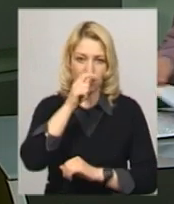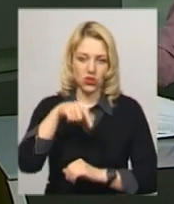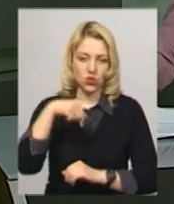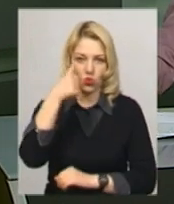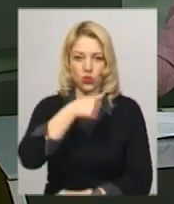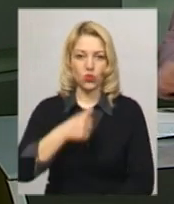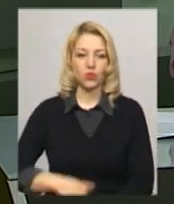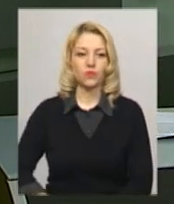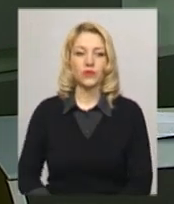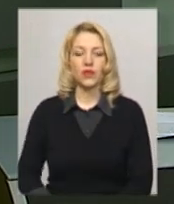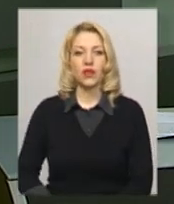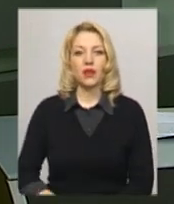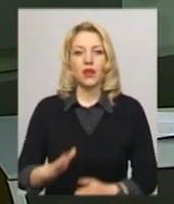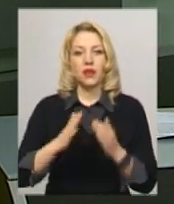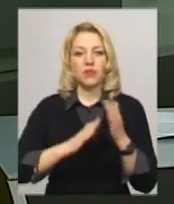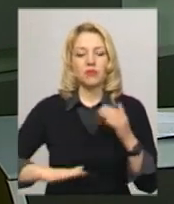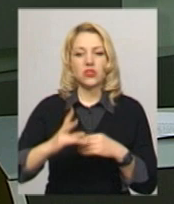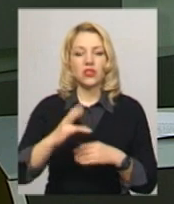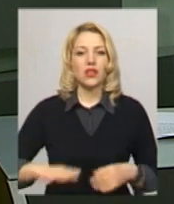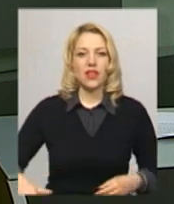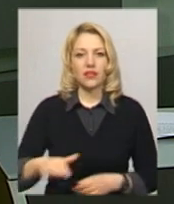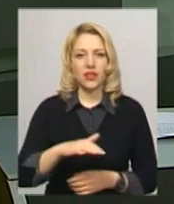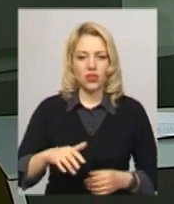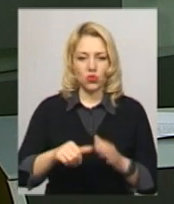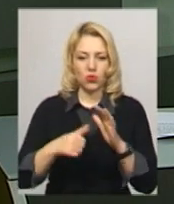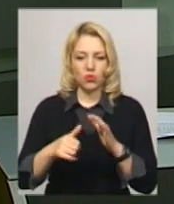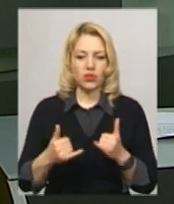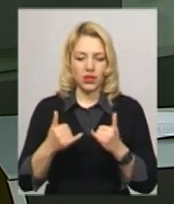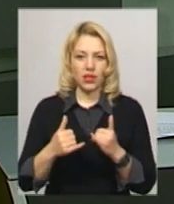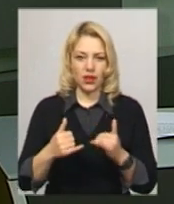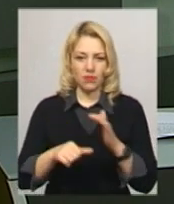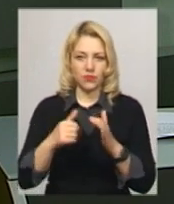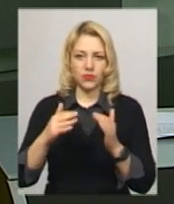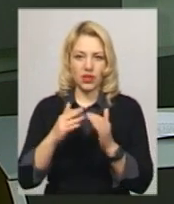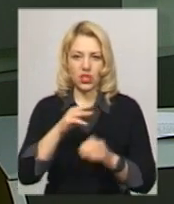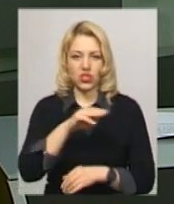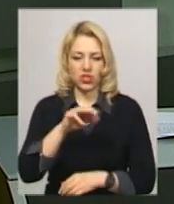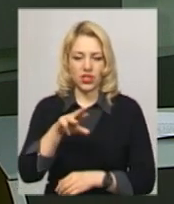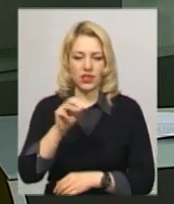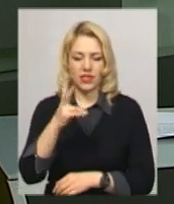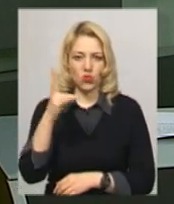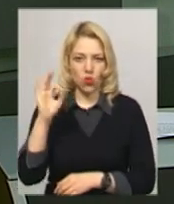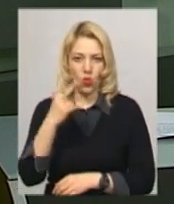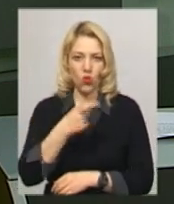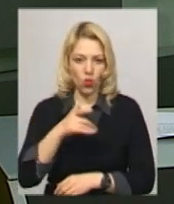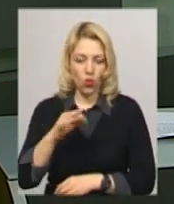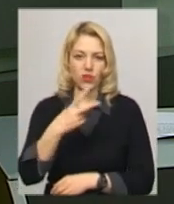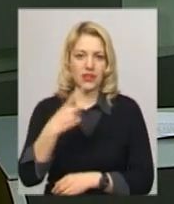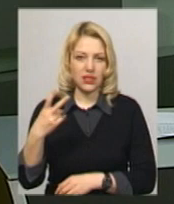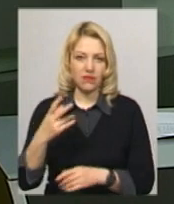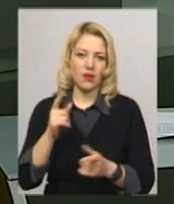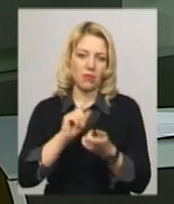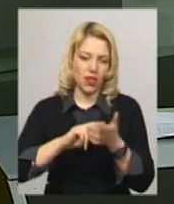року. Приміщення на території притулку для безхатченків, що на вулиці Житецького, 22 обласного центру, планують